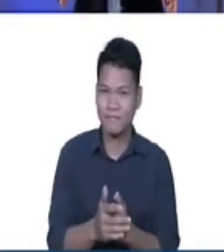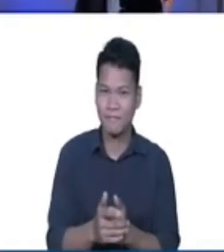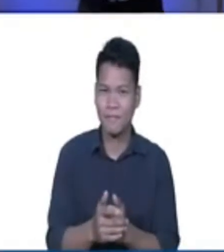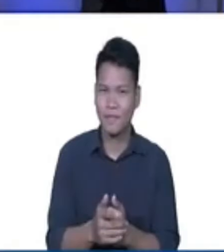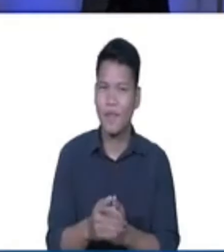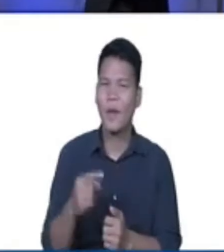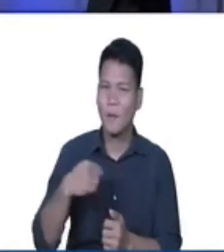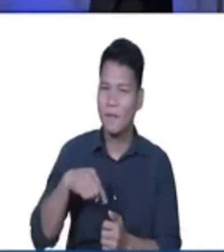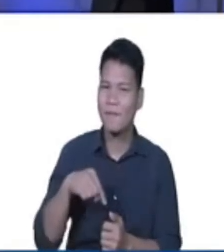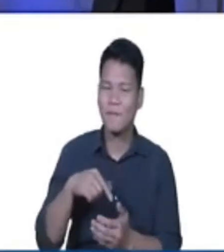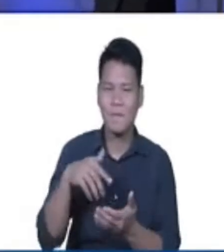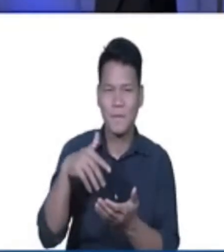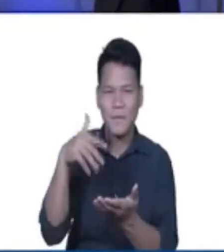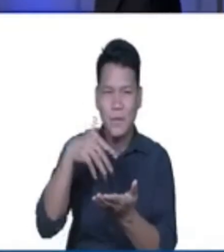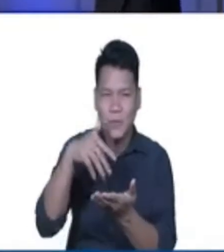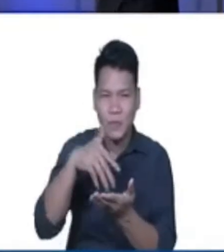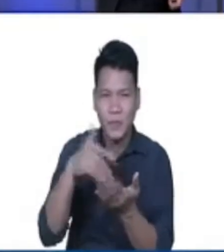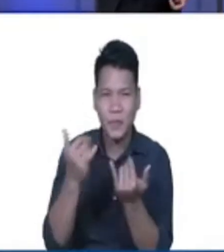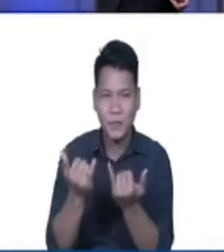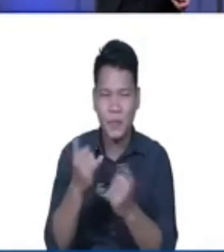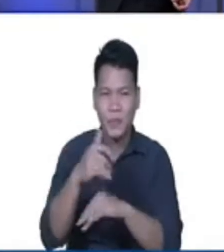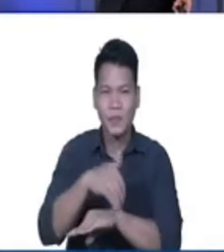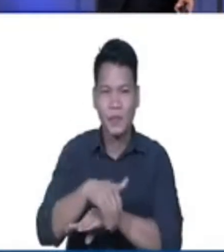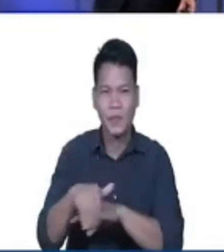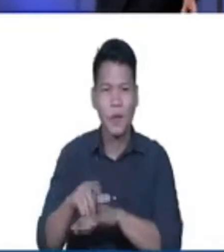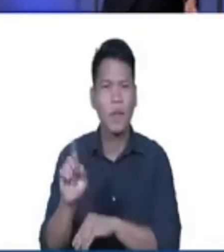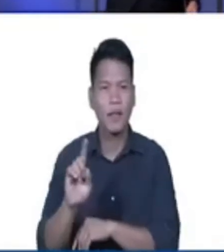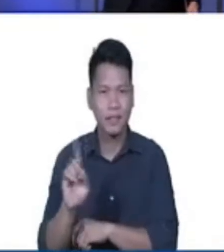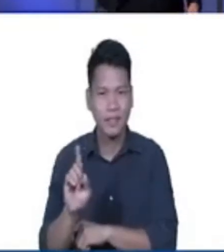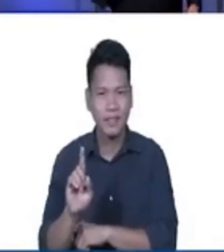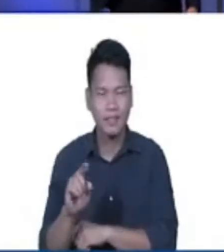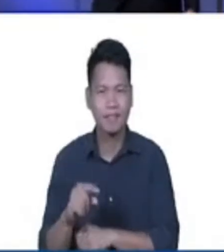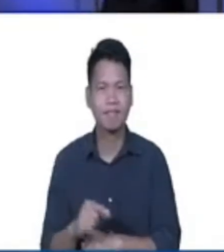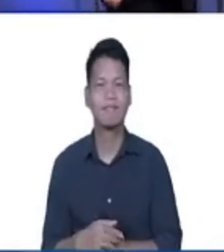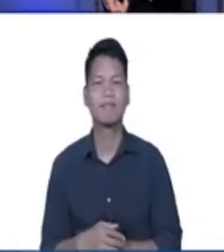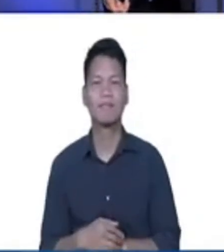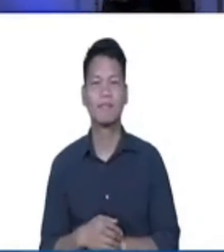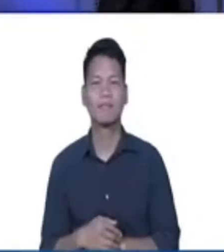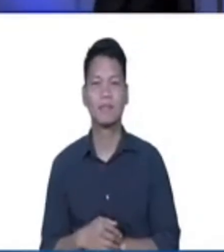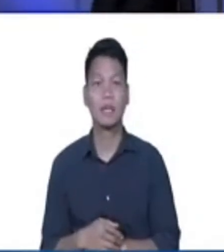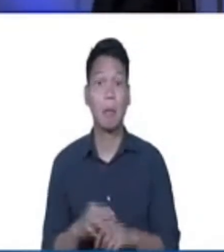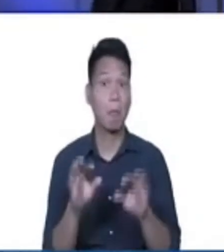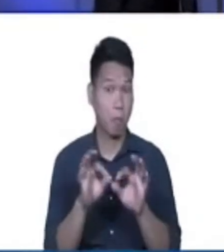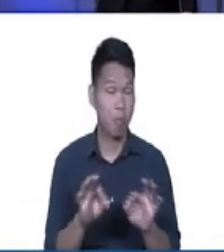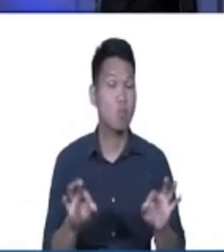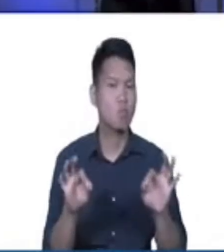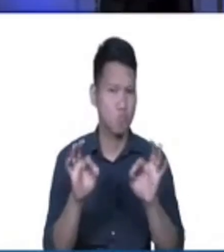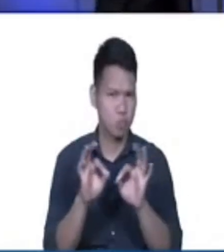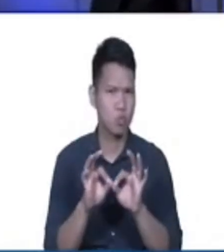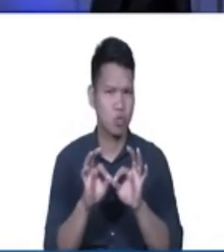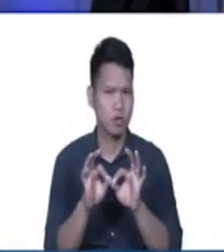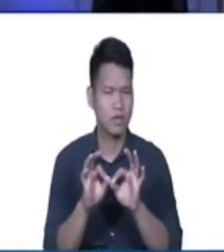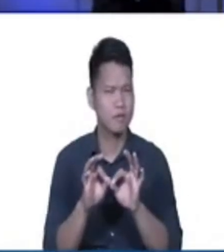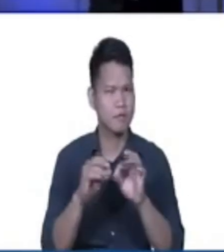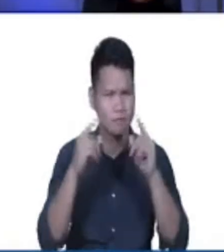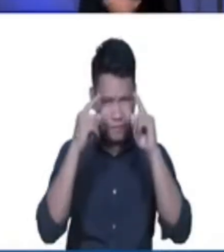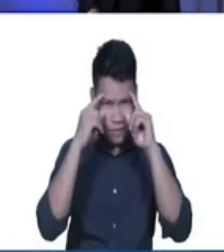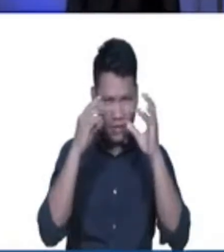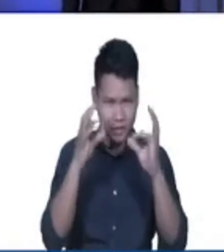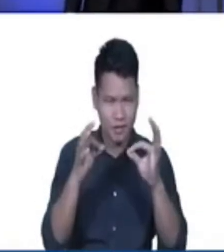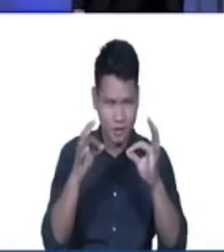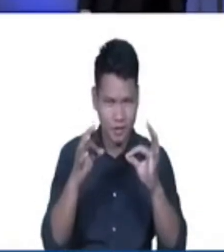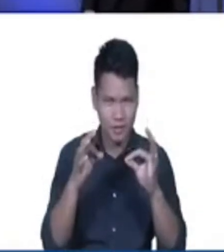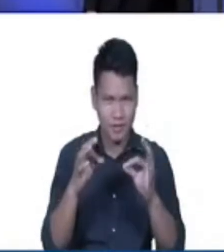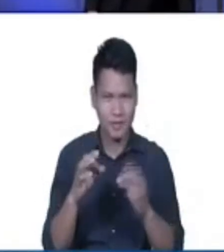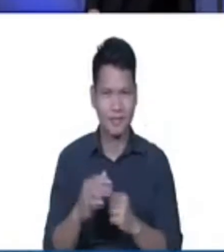Pag-aaralan po natin ngayong gabi, Kung ano po ang halaga Ng pagawa ng ating